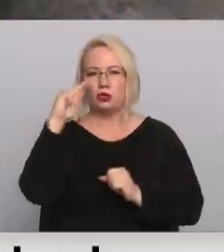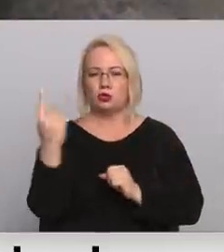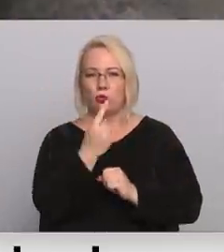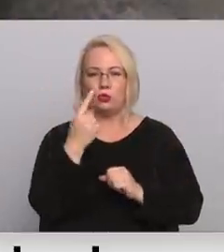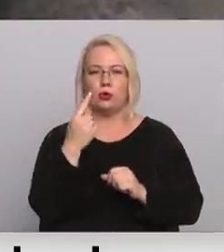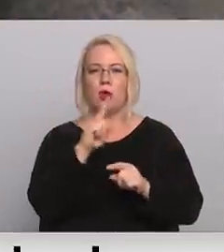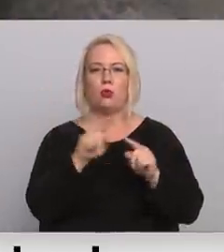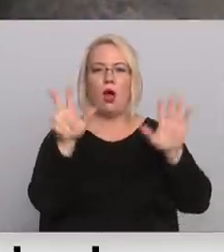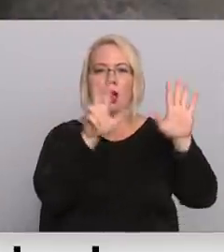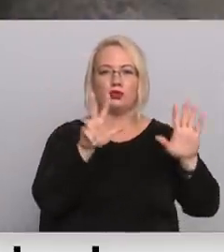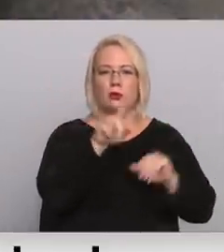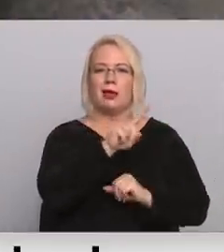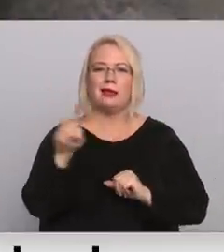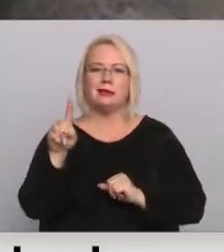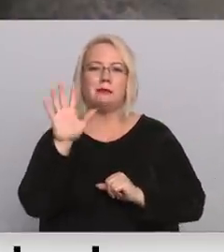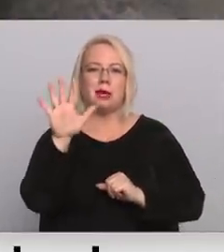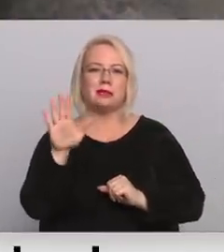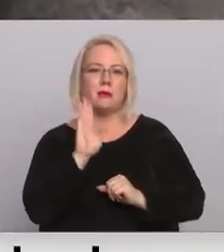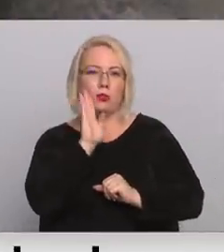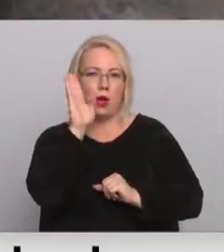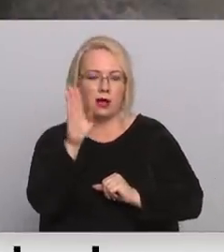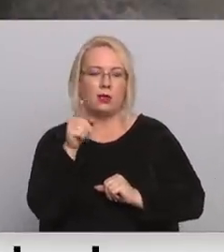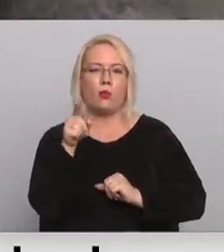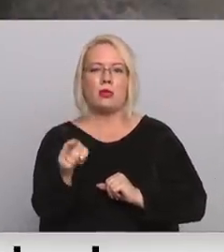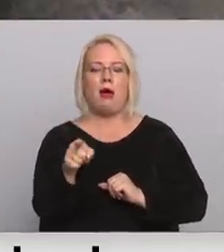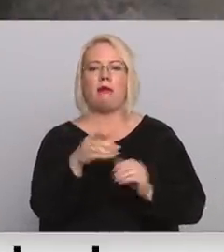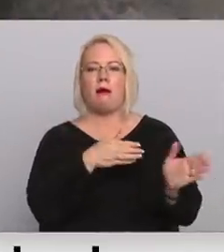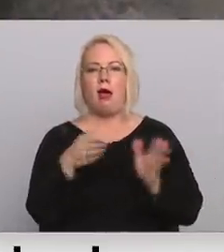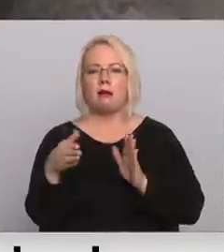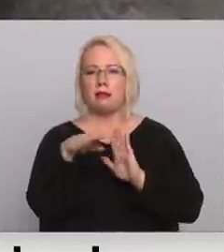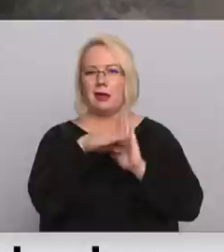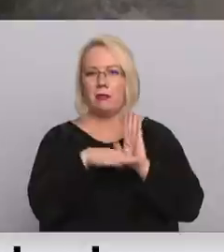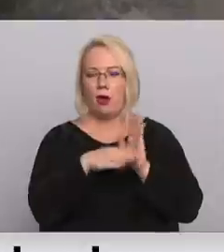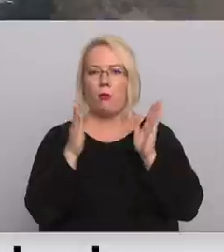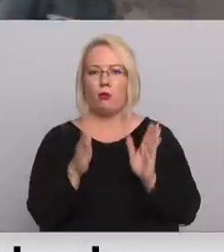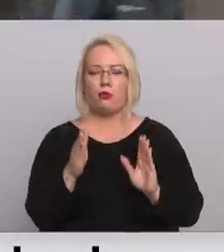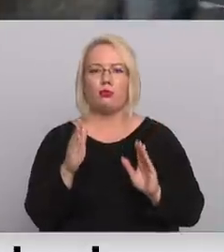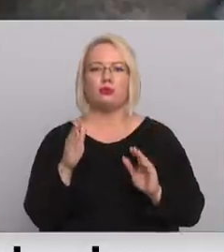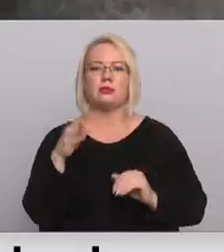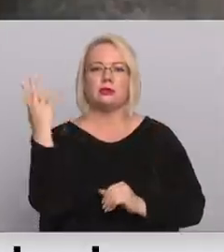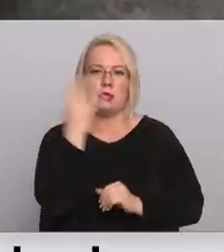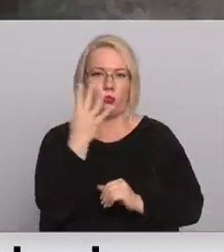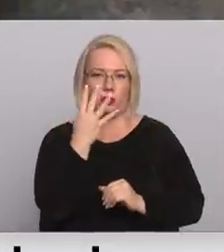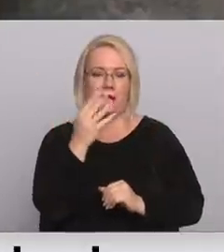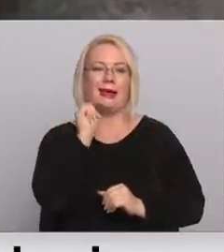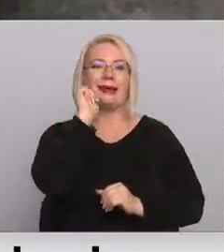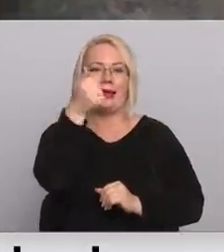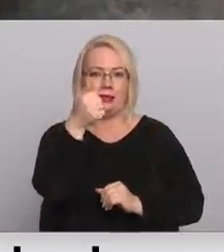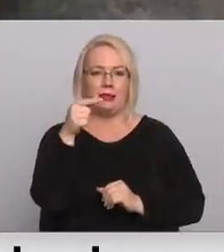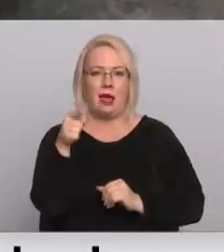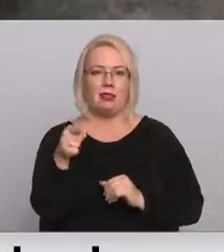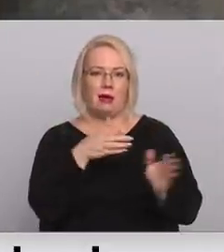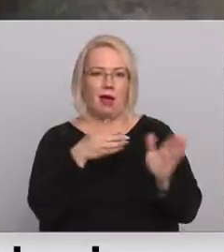līdz 5. rītā nākamajā dienā un šāda kārtības taisa spēkā jau no ceturtdienas, tas ir no rītdienas.